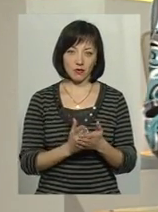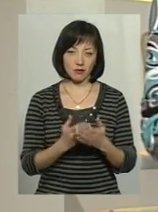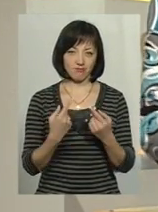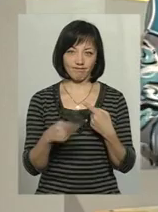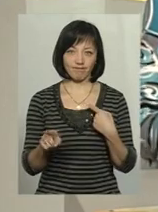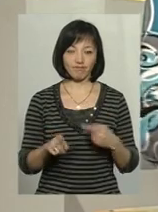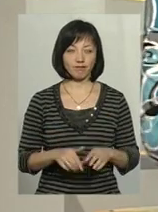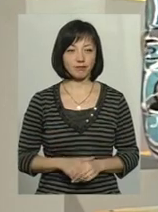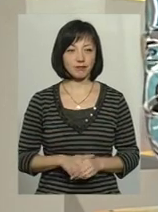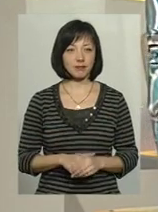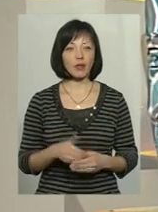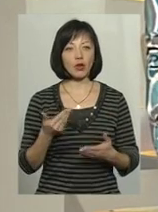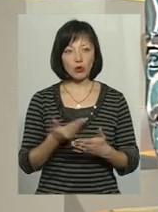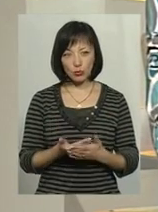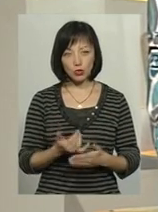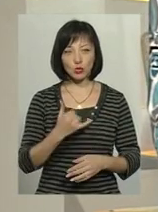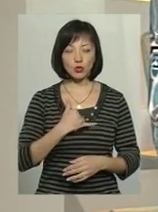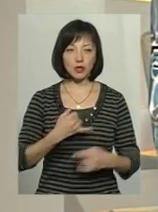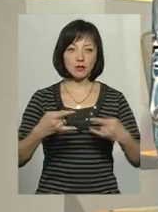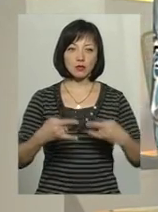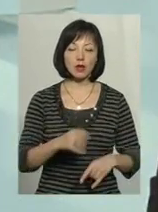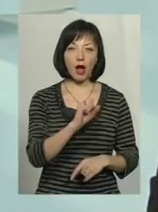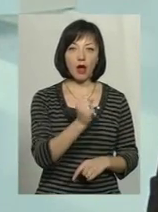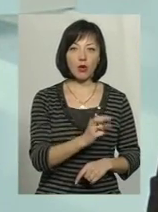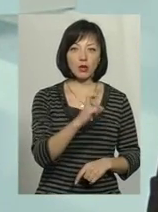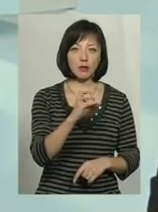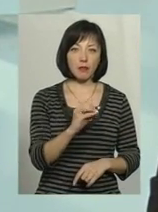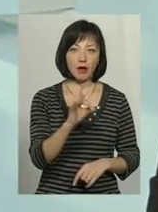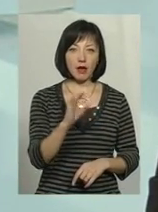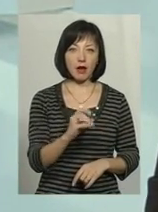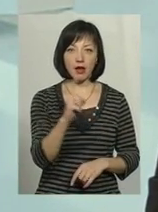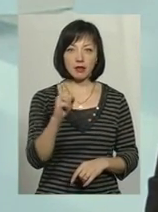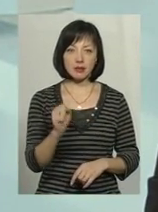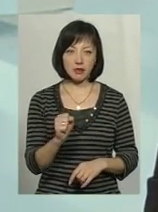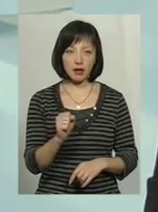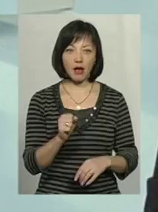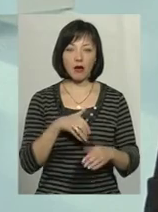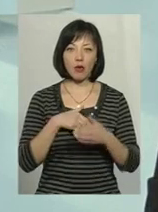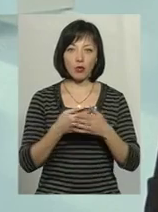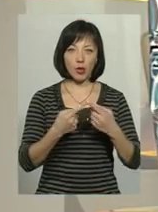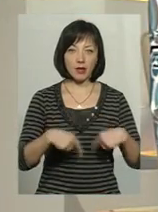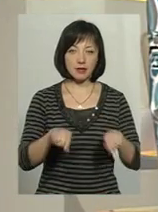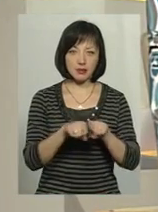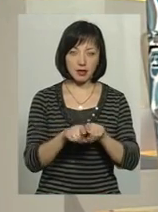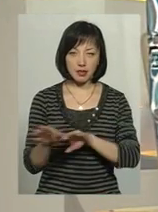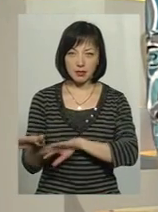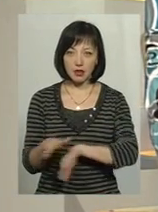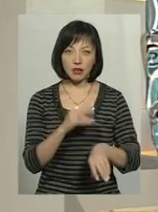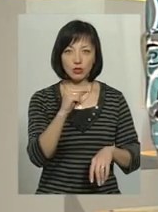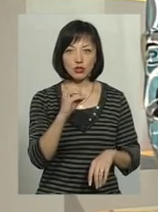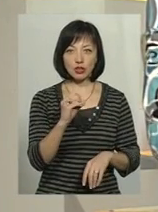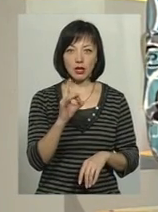відповідає дійсності. Отже, в нас в студії Альона Береза, громадська організація «Жар», Олег Черненко,